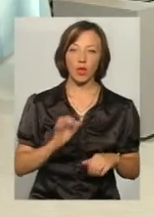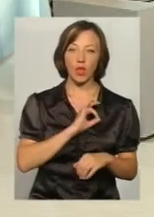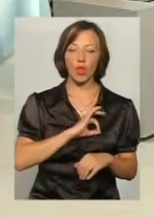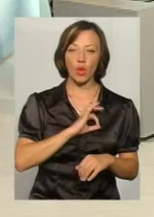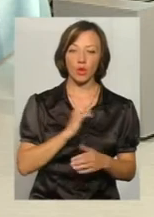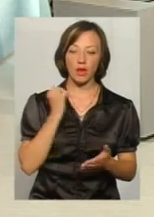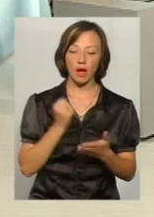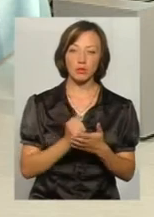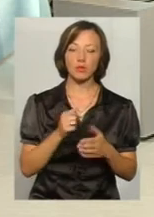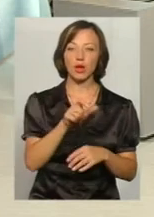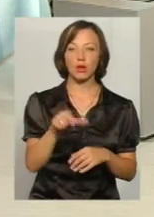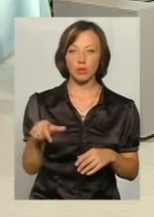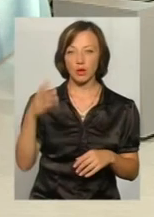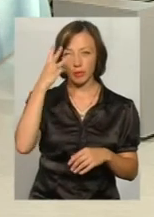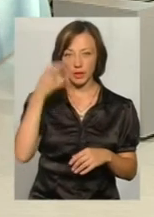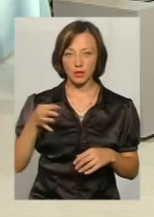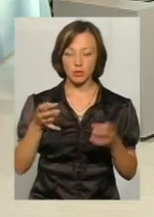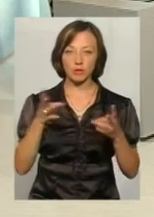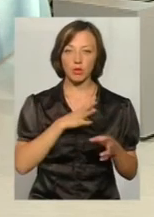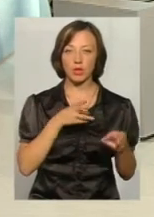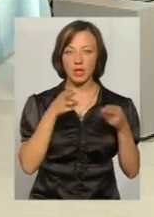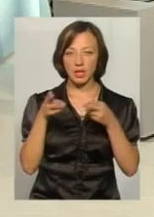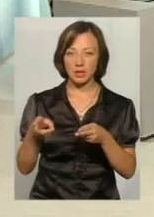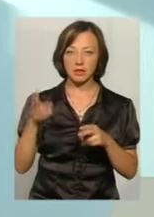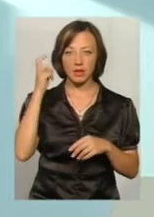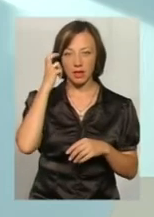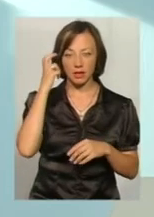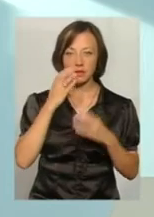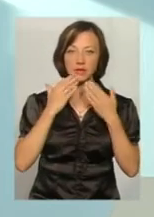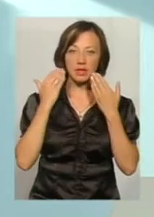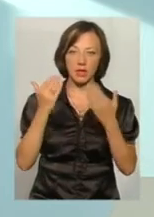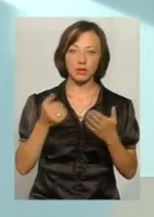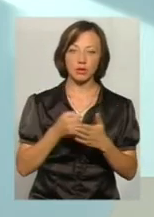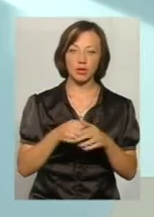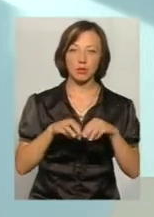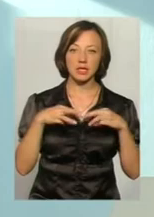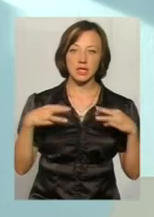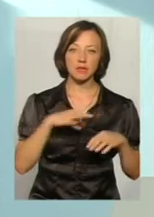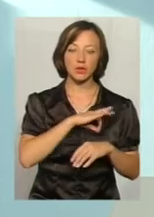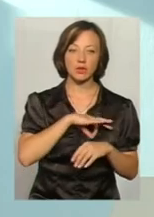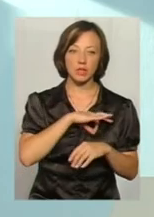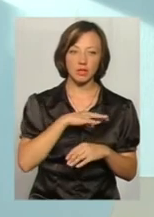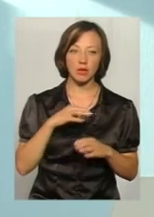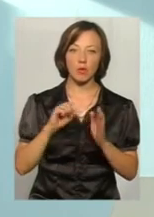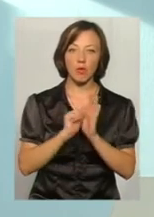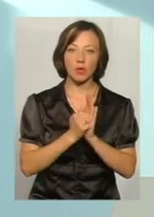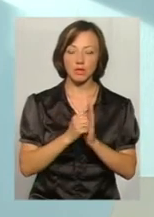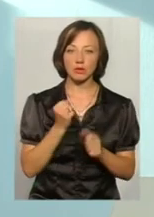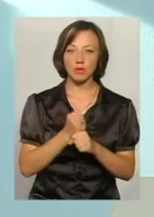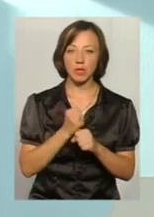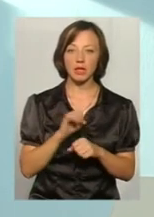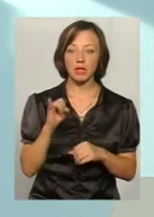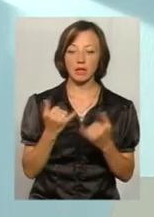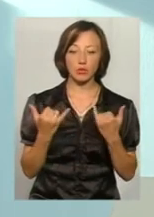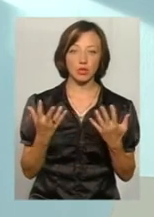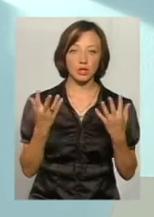мешканцям Хмельниччини потрібно було їхати до міста Києва, звертатися до Міністерства юстиції для проставлення апостоля, то